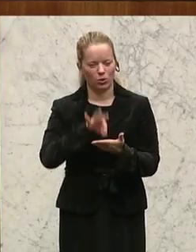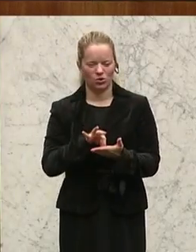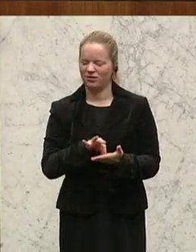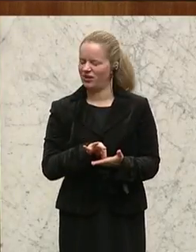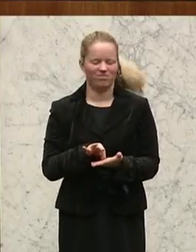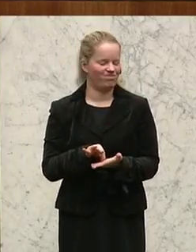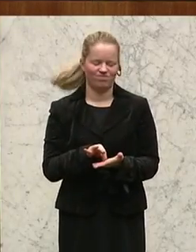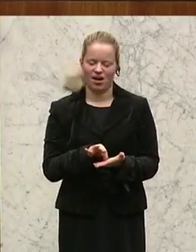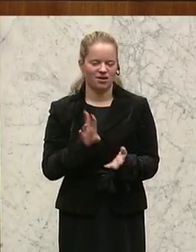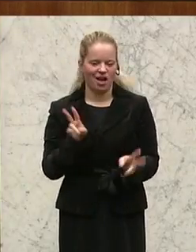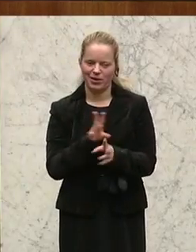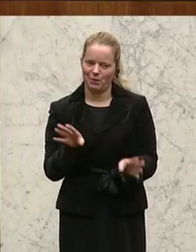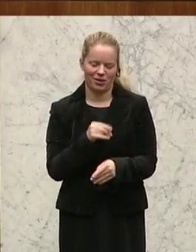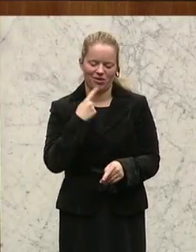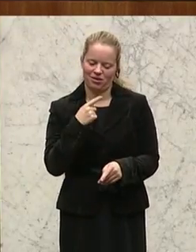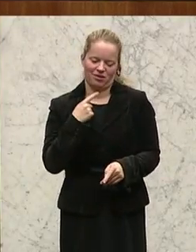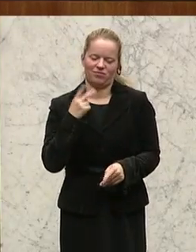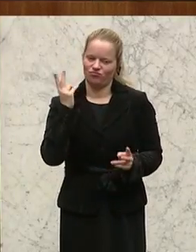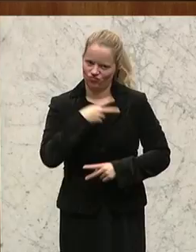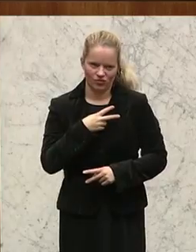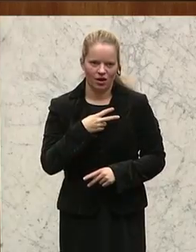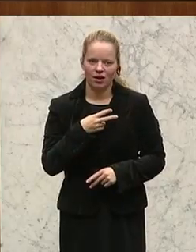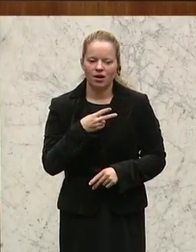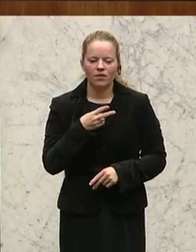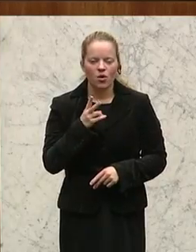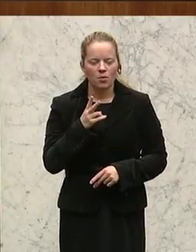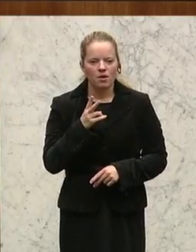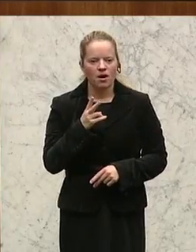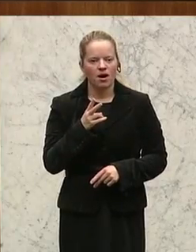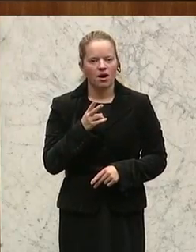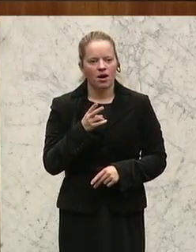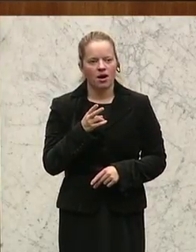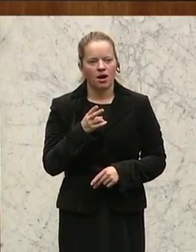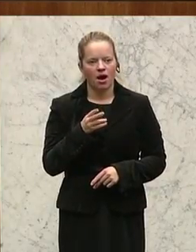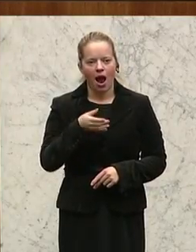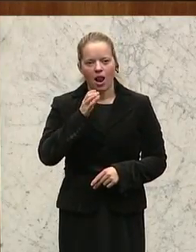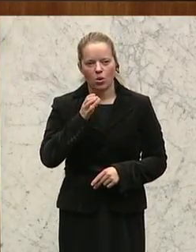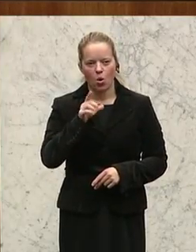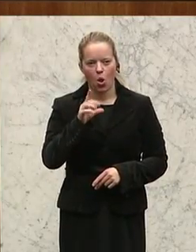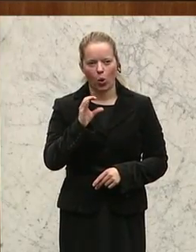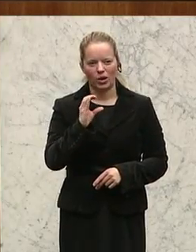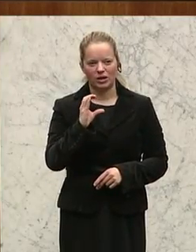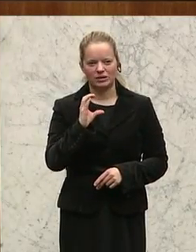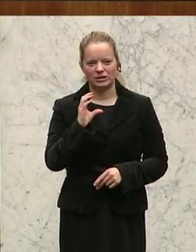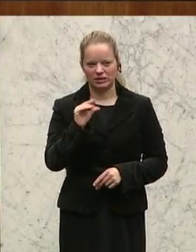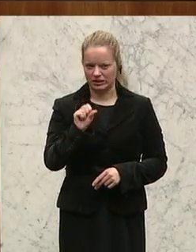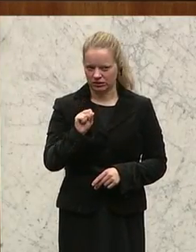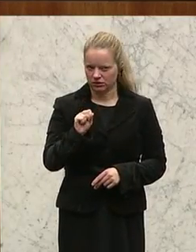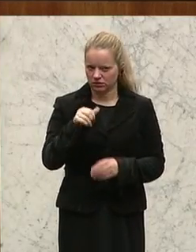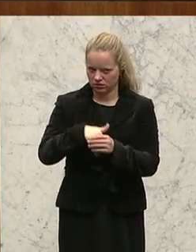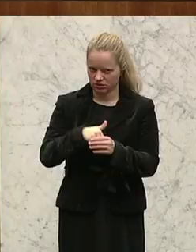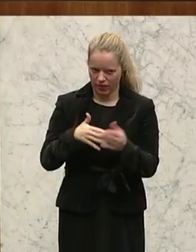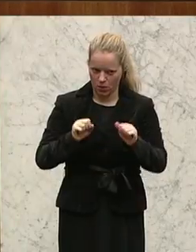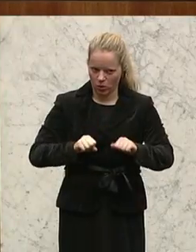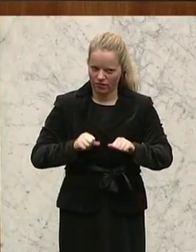es, wo wir nicht mitgehen. Das ist die Möglichkeit des Alkologs. Wie ich von dem erfahren habe, dass Sie